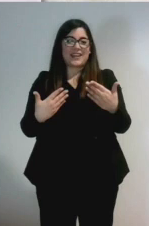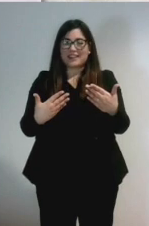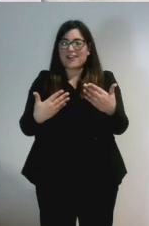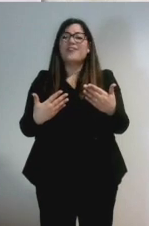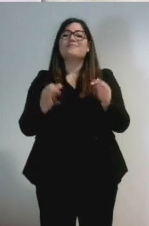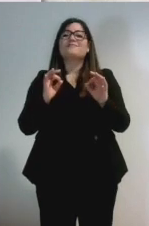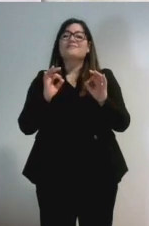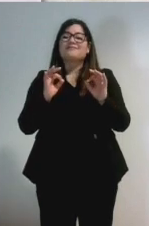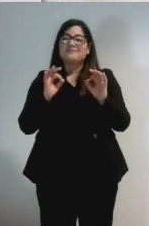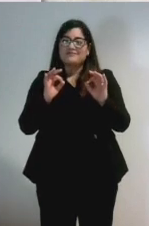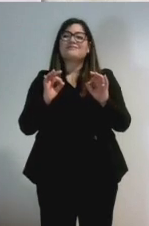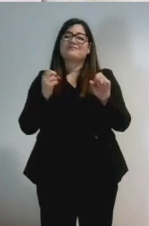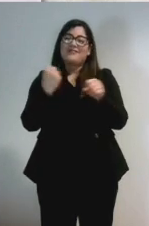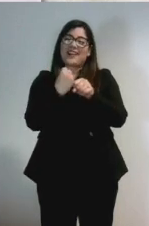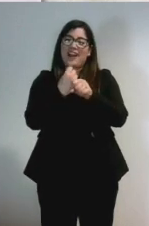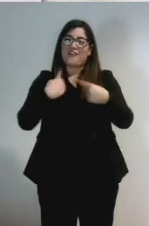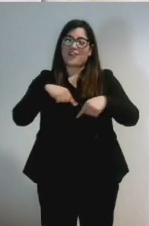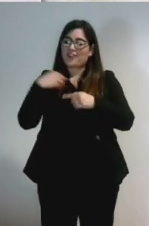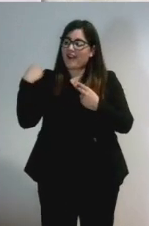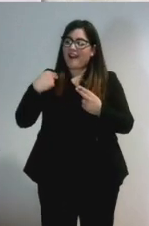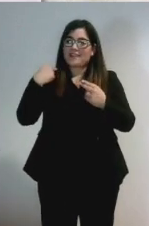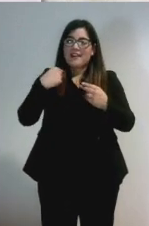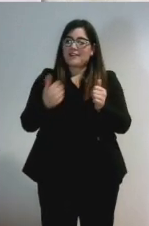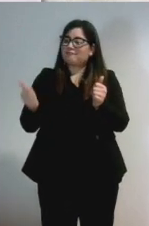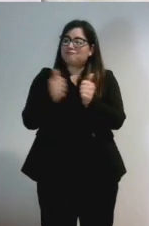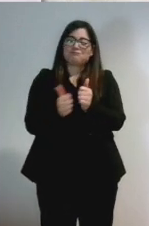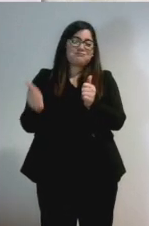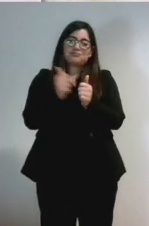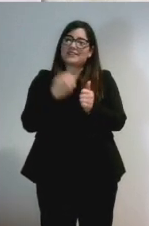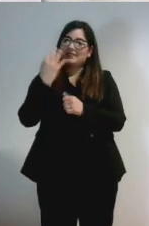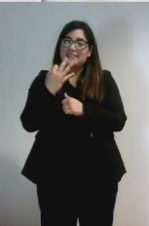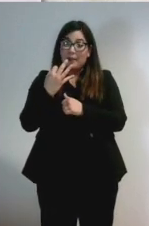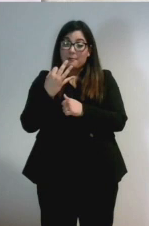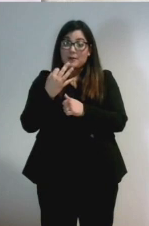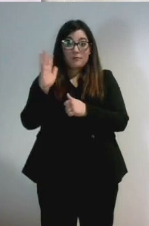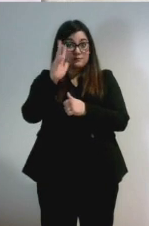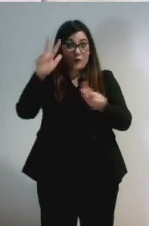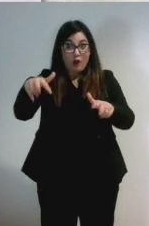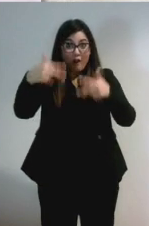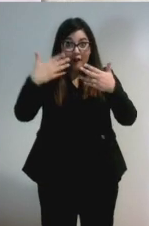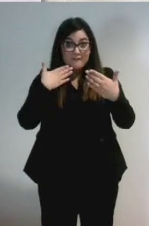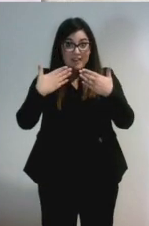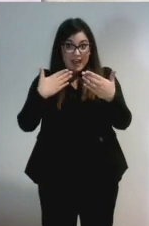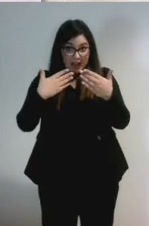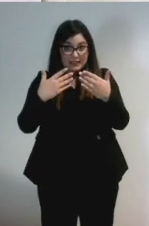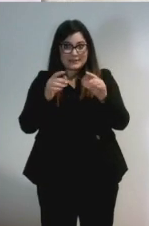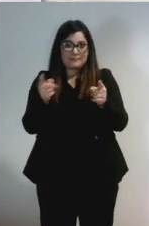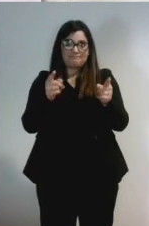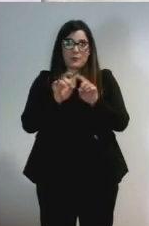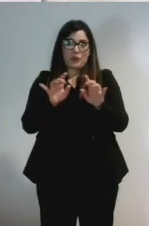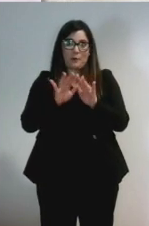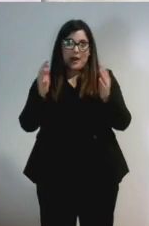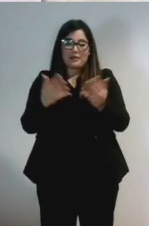numeroso lavoro che abbiamo fatto in questi anni, alle numerose videoconferenze durante la pandemia. Sono quelli che hanno